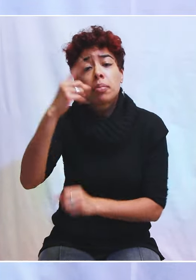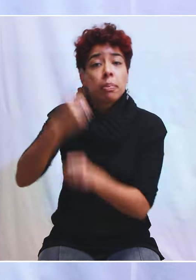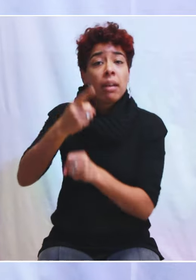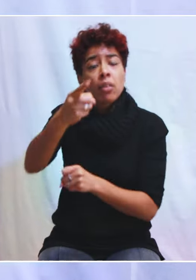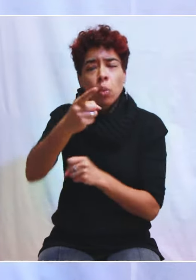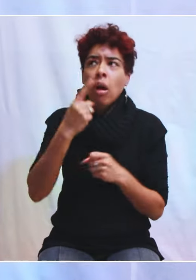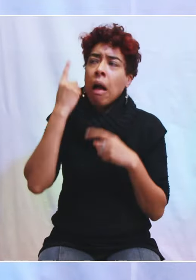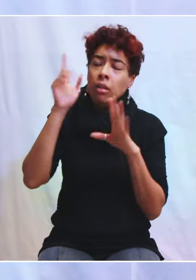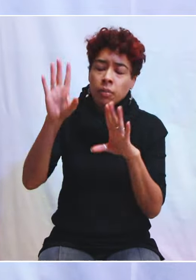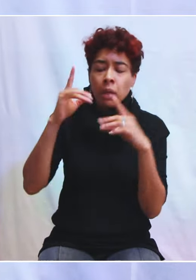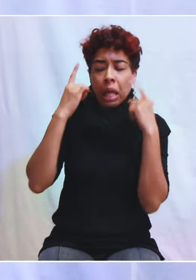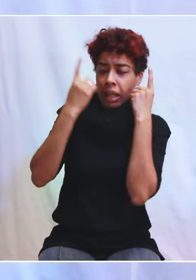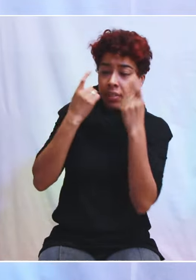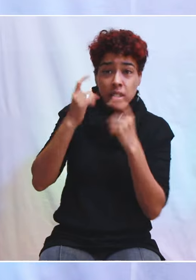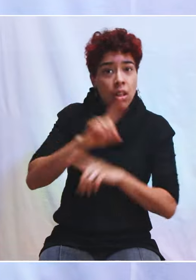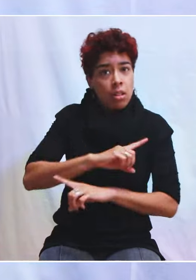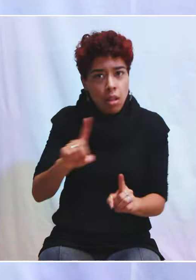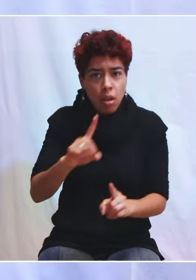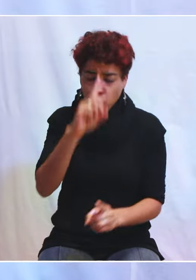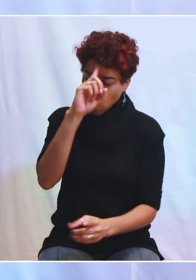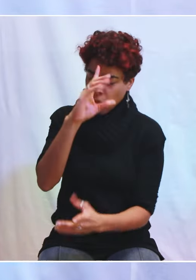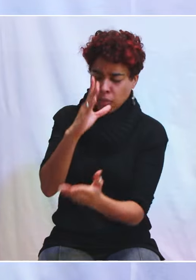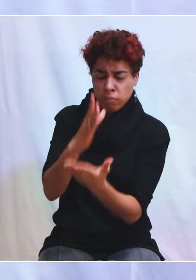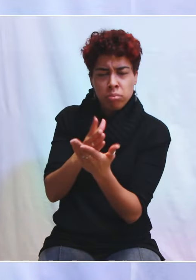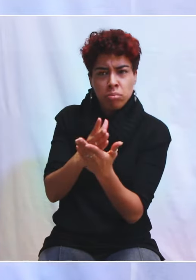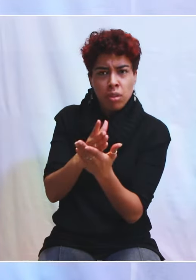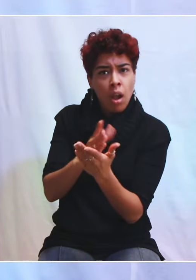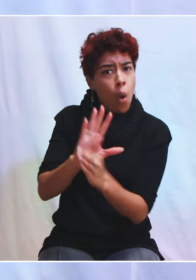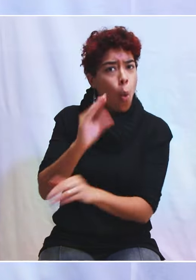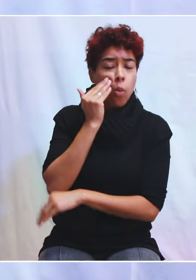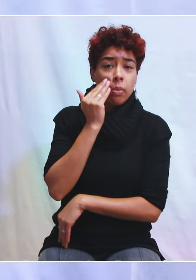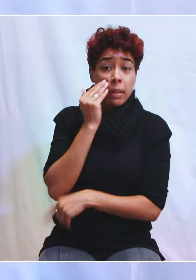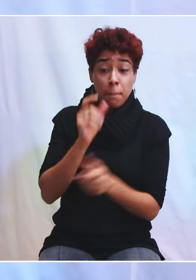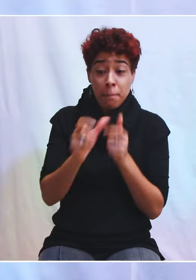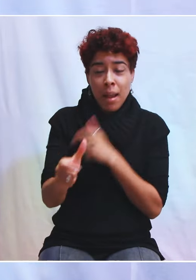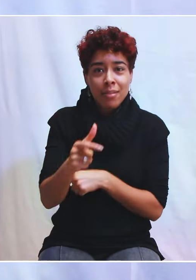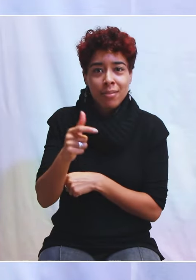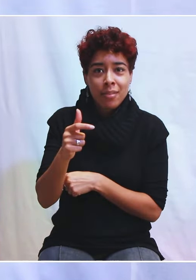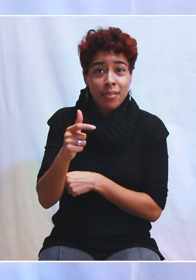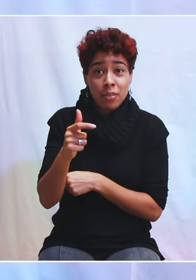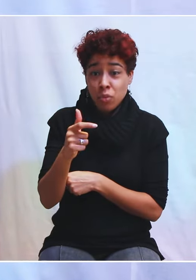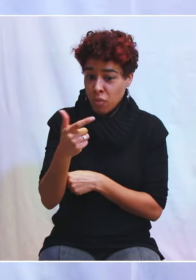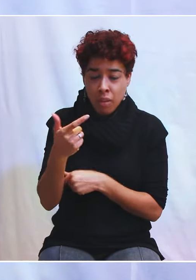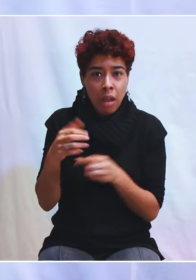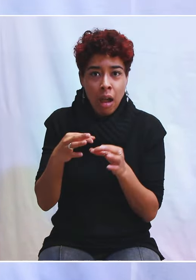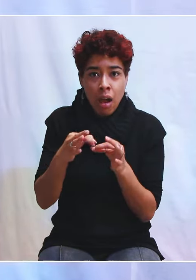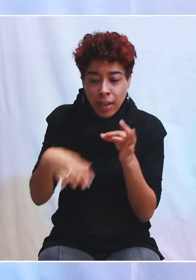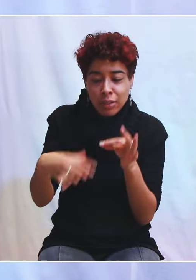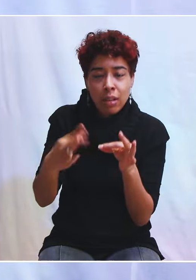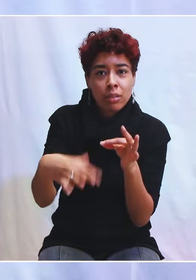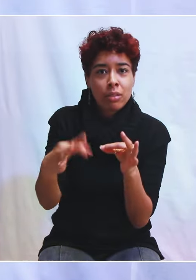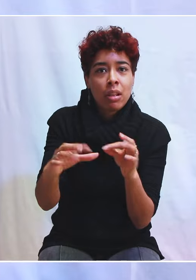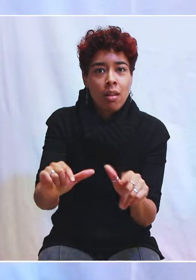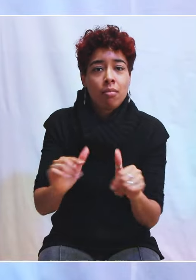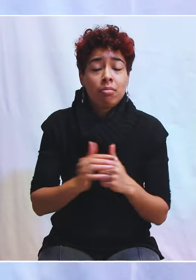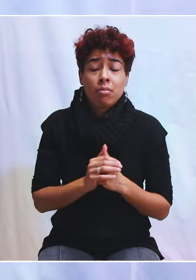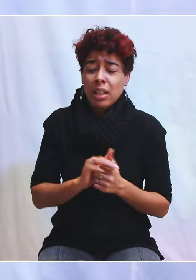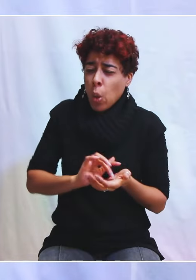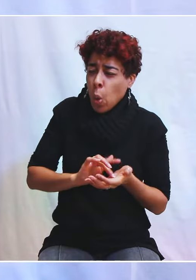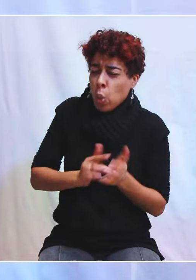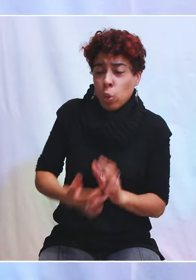mais obéis par la foi et tu verras les fruits en ressortir dans ta vie. Et ça,'est valable dans tous les domaines.